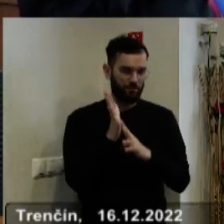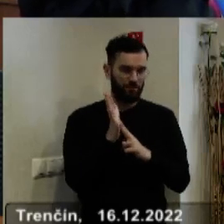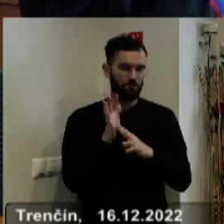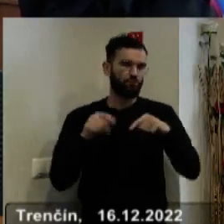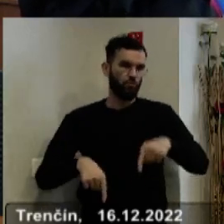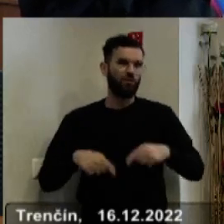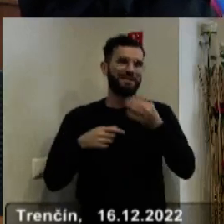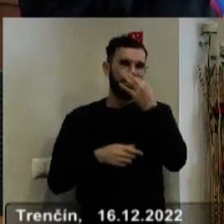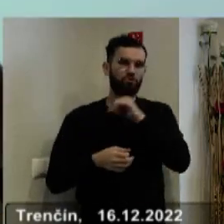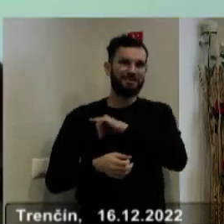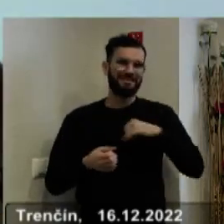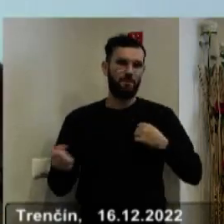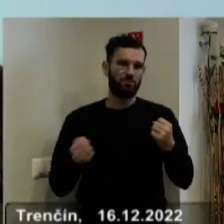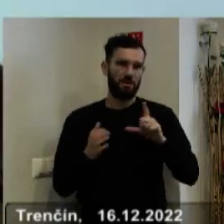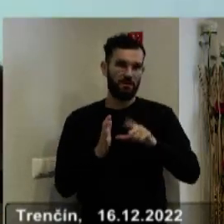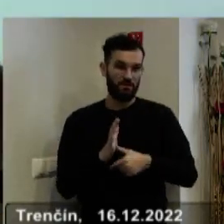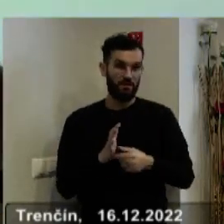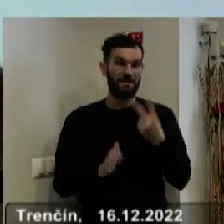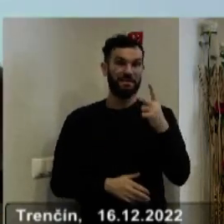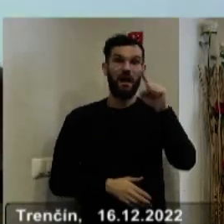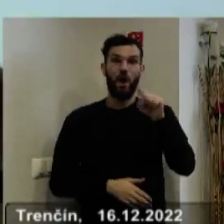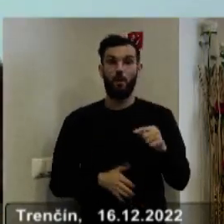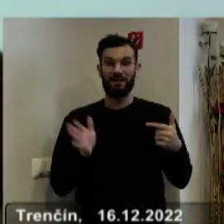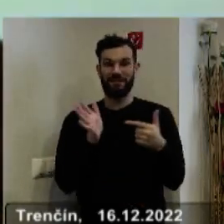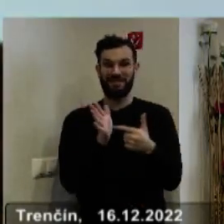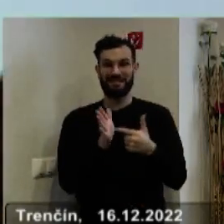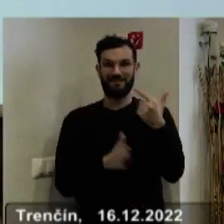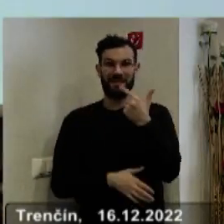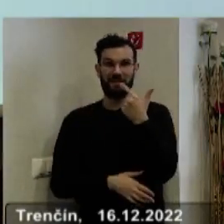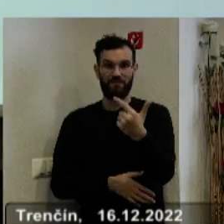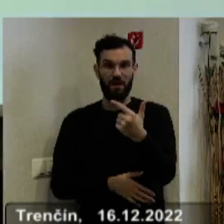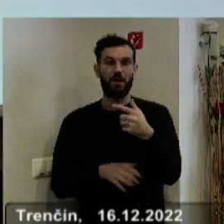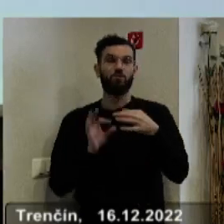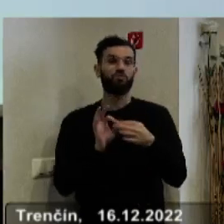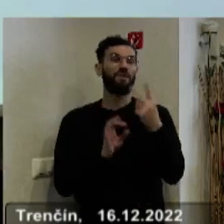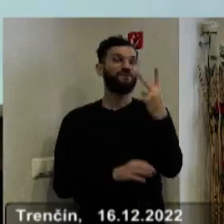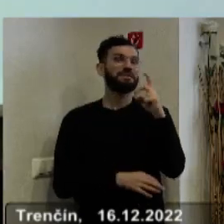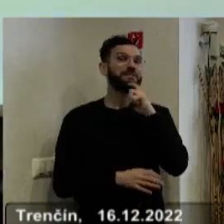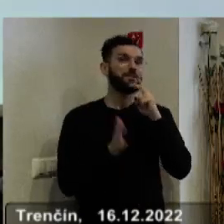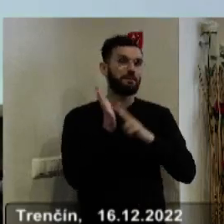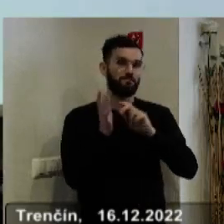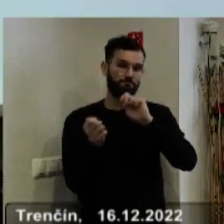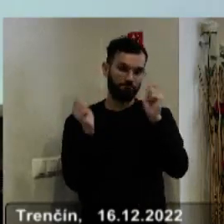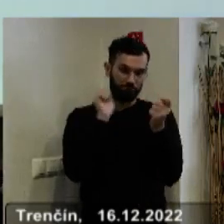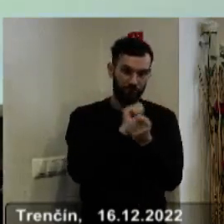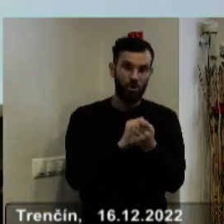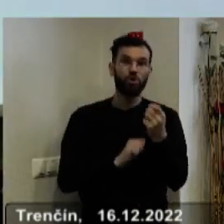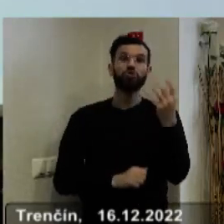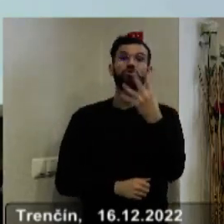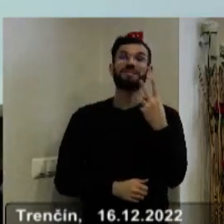číslo 2 2022, ktorým sa mení VZN-ko nariadenie 42